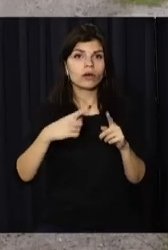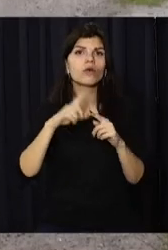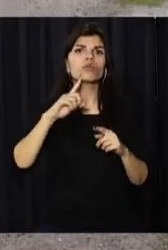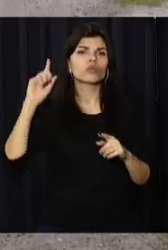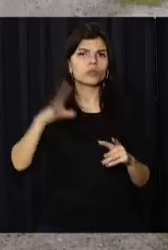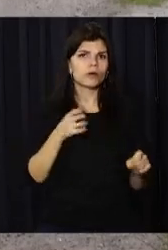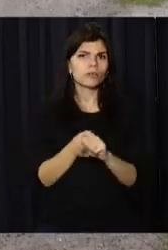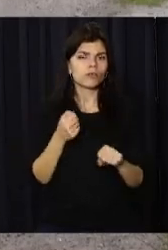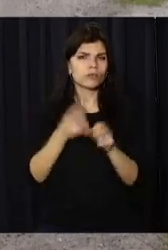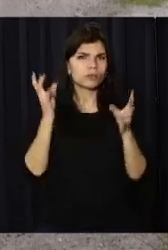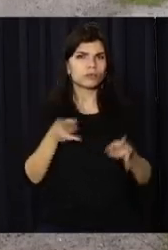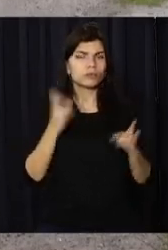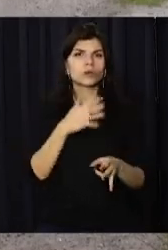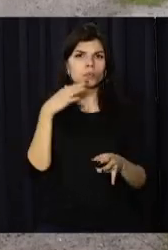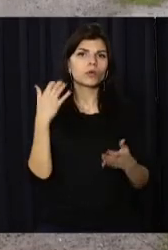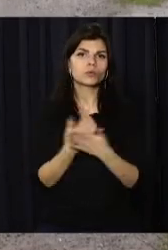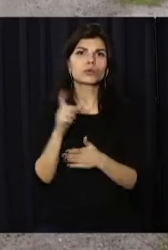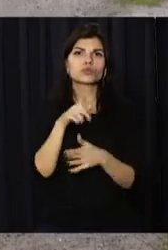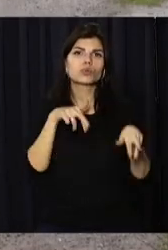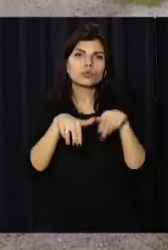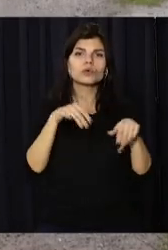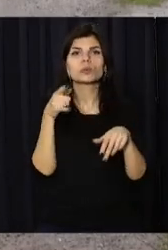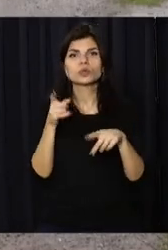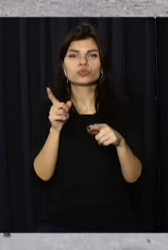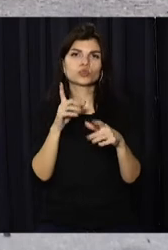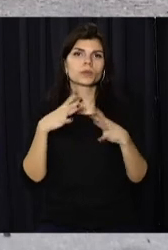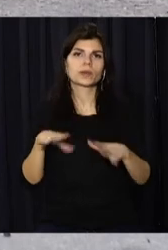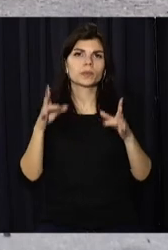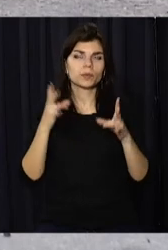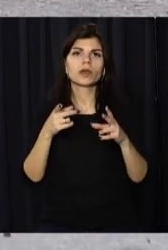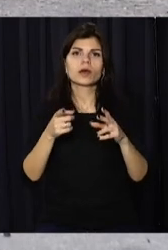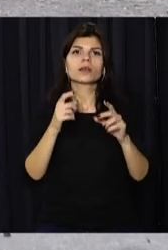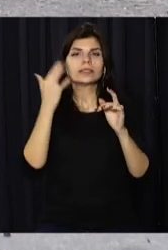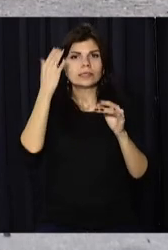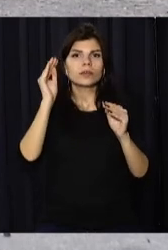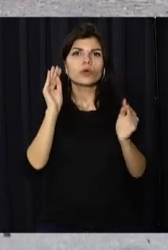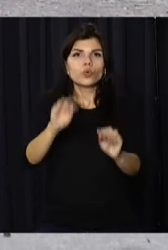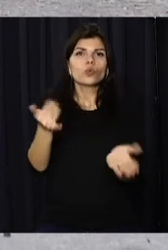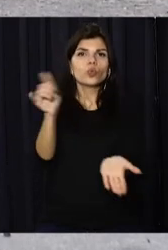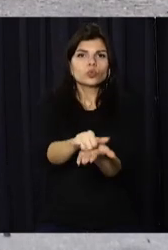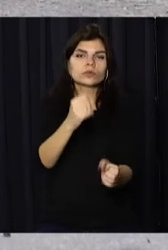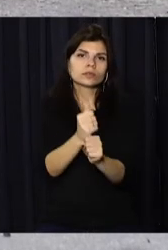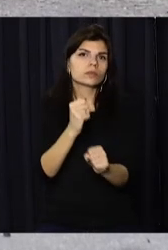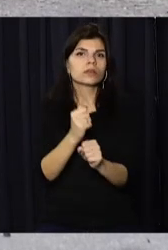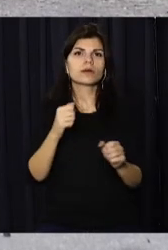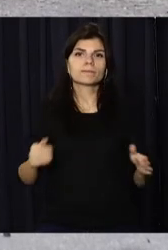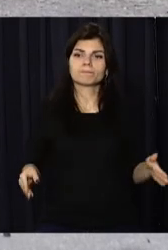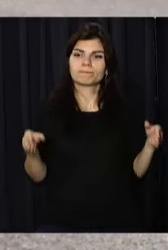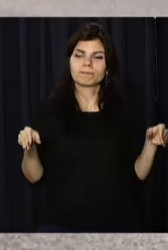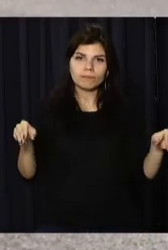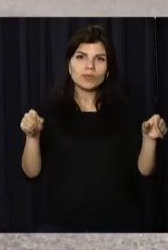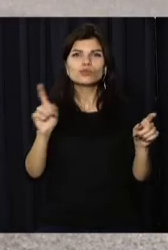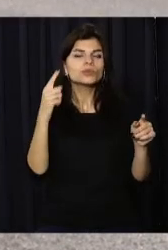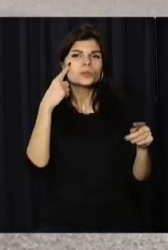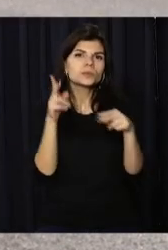аварій. Аби убезпечити пішоходів та водігів, там встановлять додаткові відбійники та перепроєктують розв'язку. Дворівнево